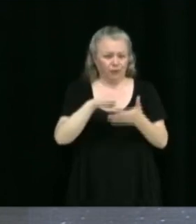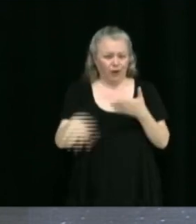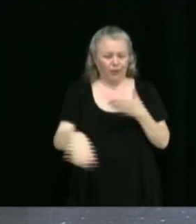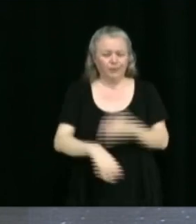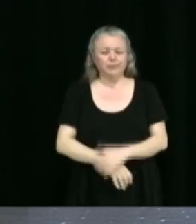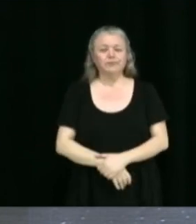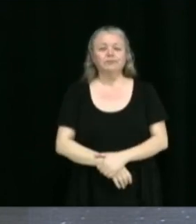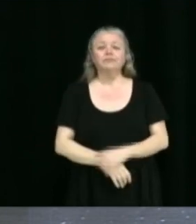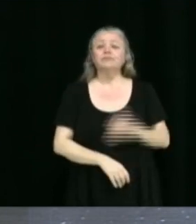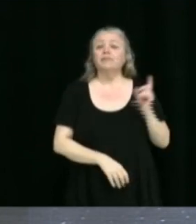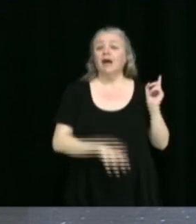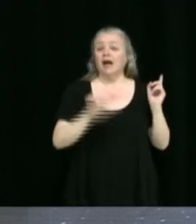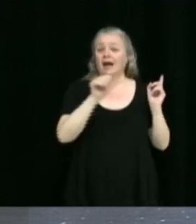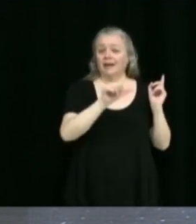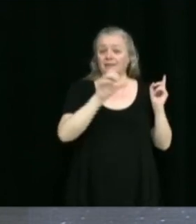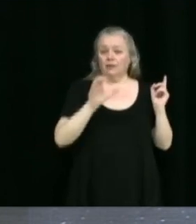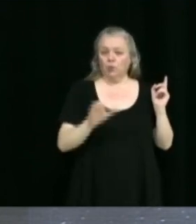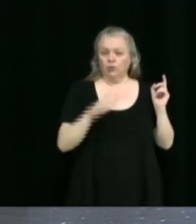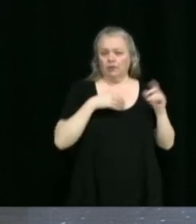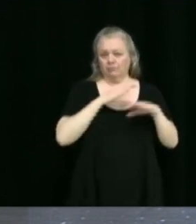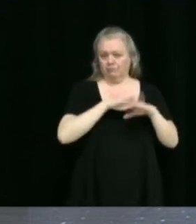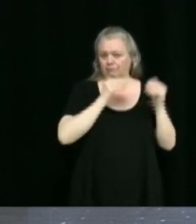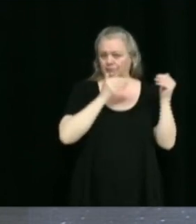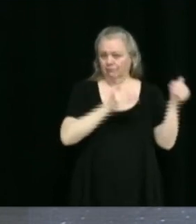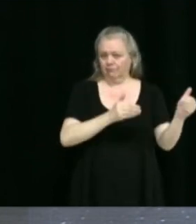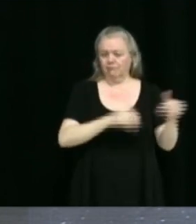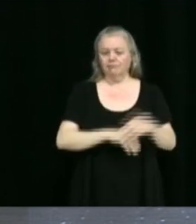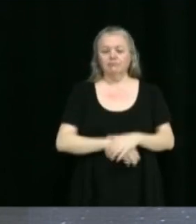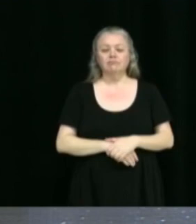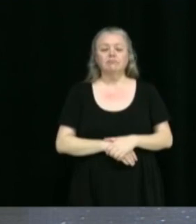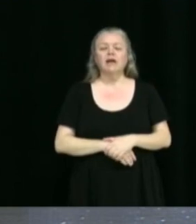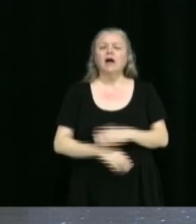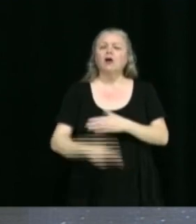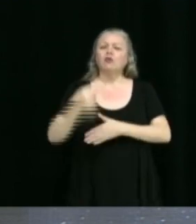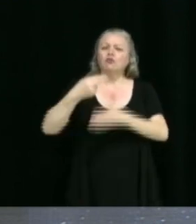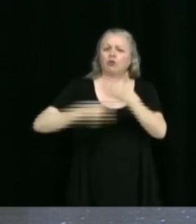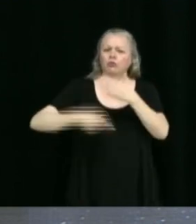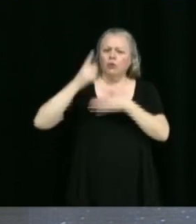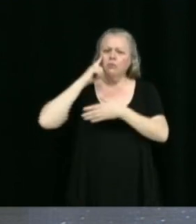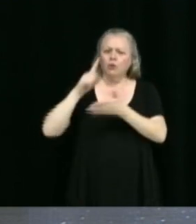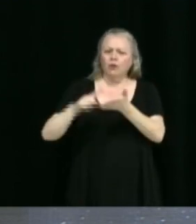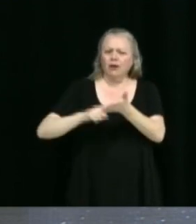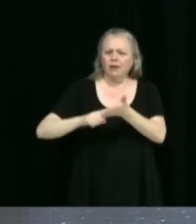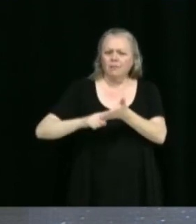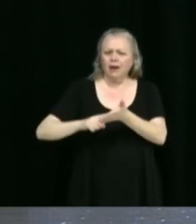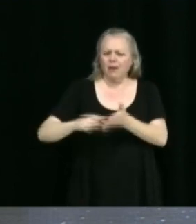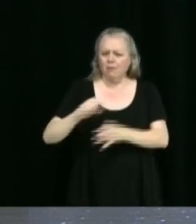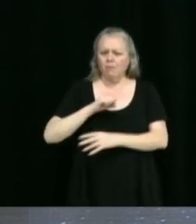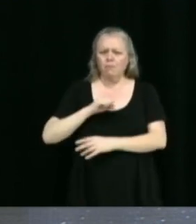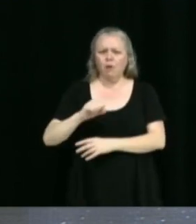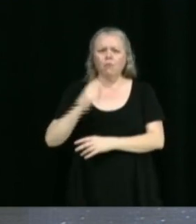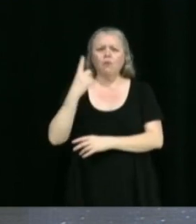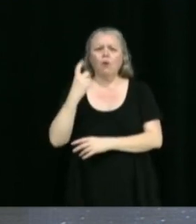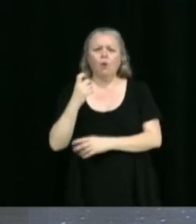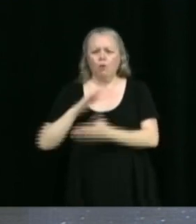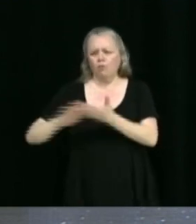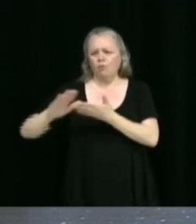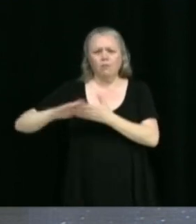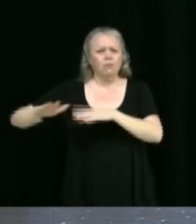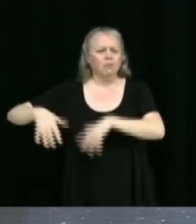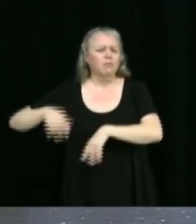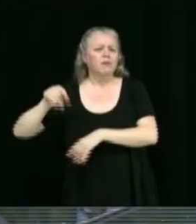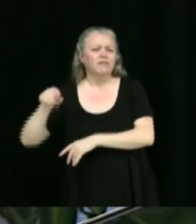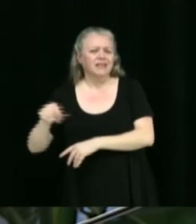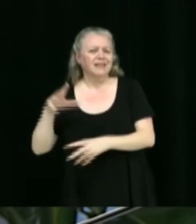Merci beaucoup. Alexandre Côté. Octroie d'un contrat pour la réparation d'une pompe d'eau brute à l'usine d'eau potable Amel.